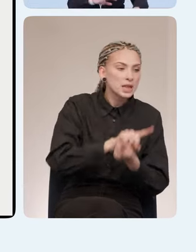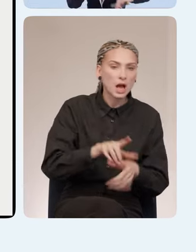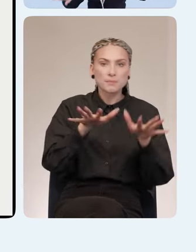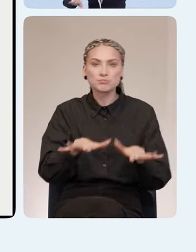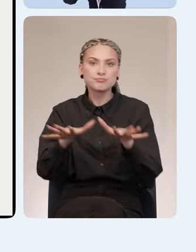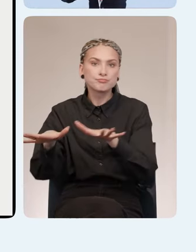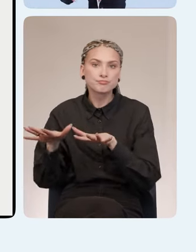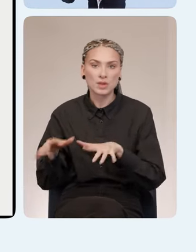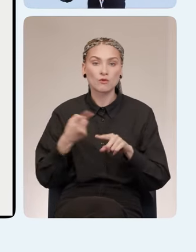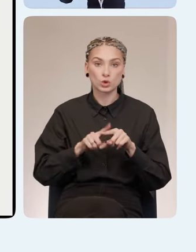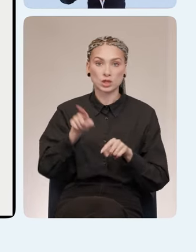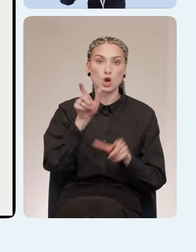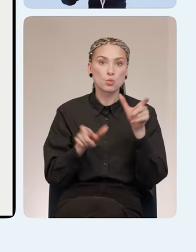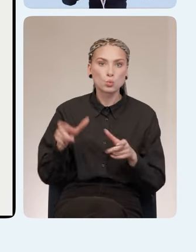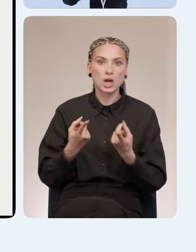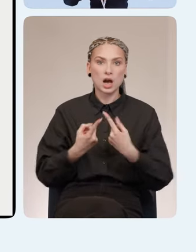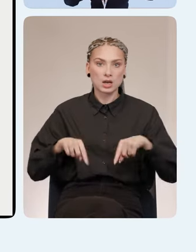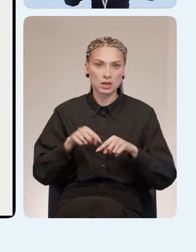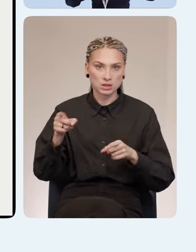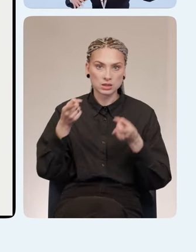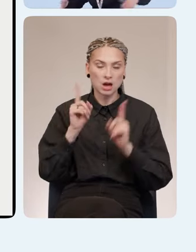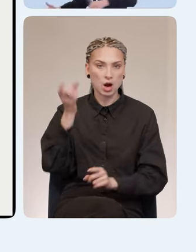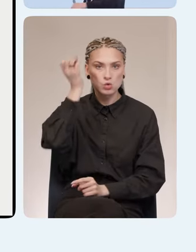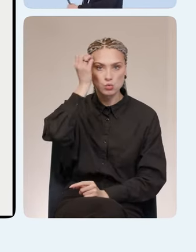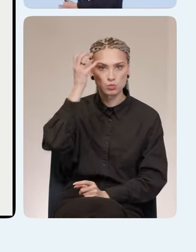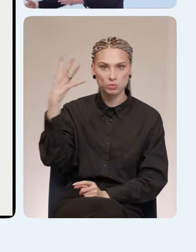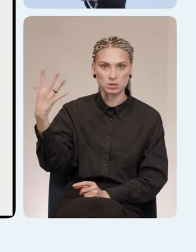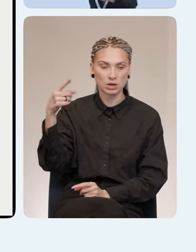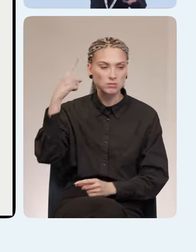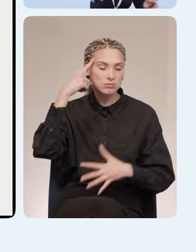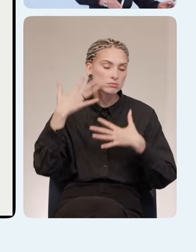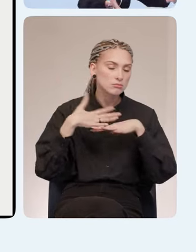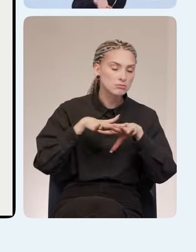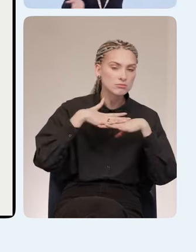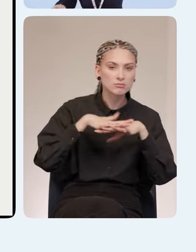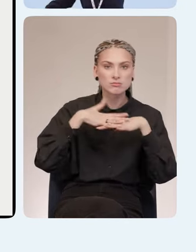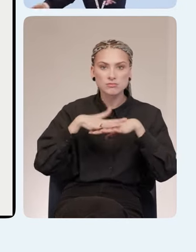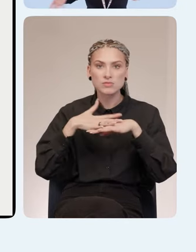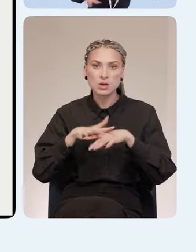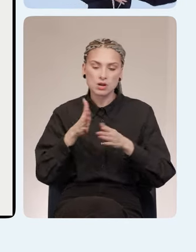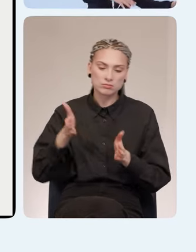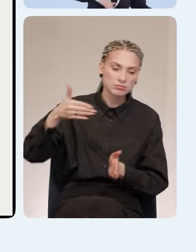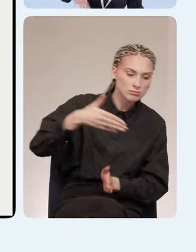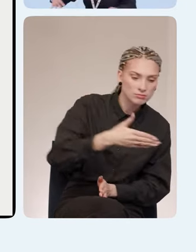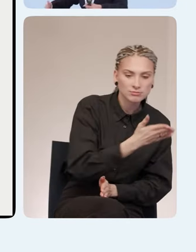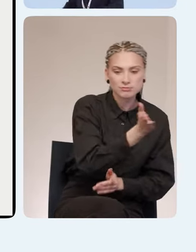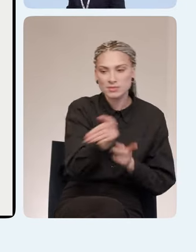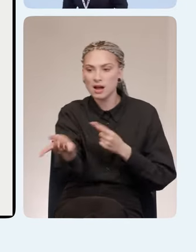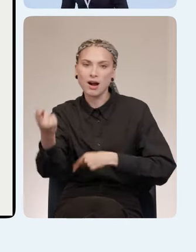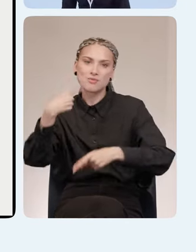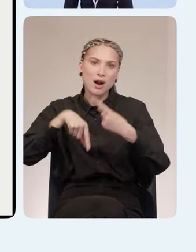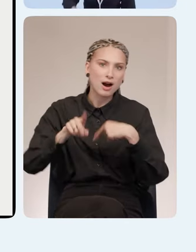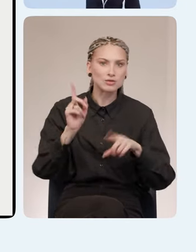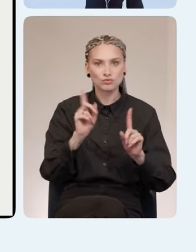потому что вот эти люди, вот эти организаторы, они реально умные. Они там все продумали, чтобы вот так вот толпа идет сюда, потом обратно, тра-та-та.